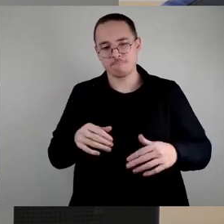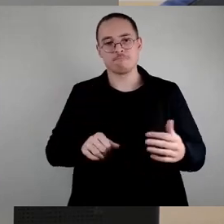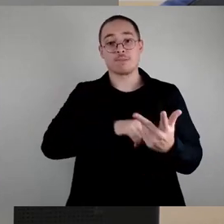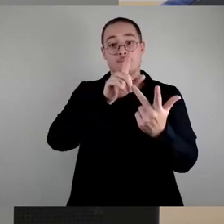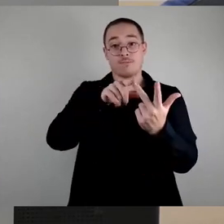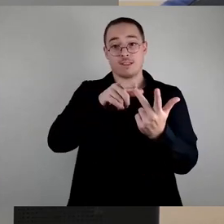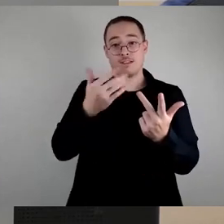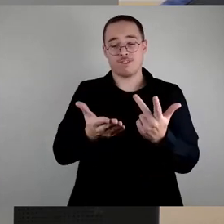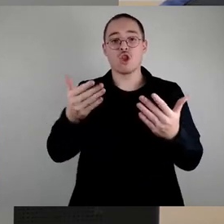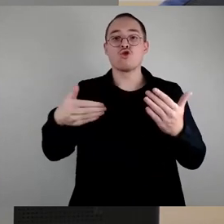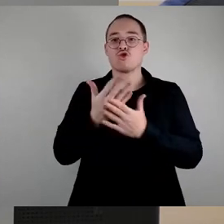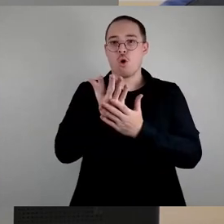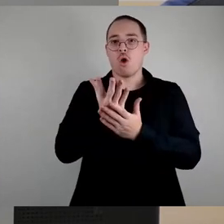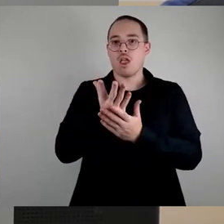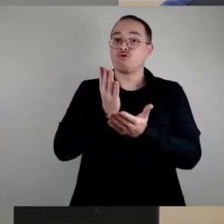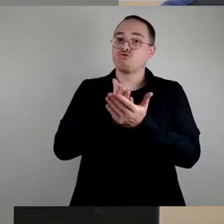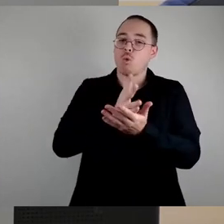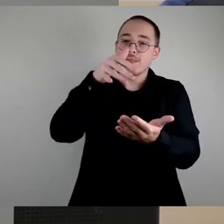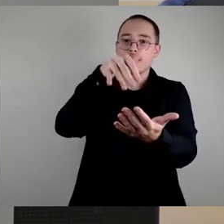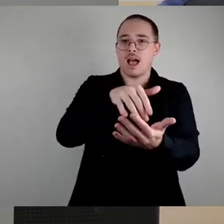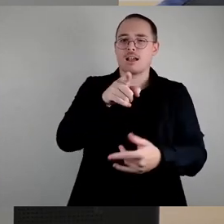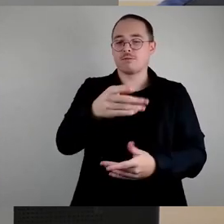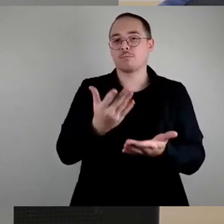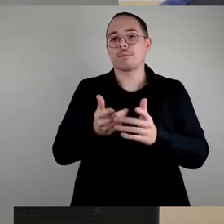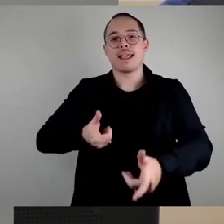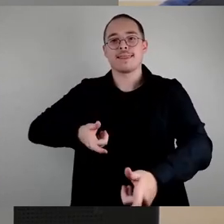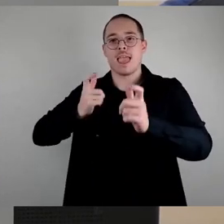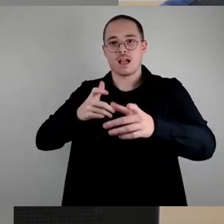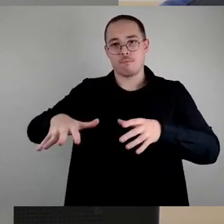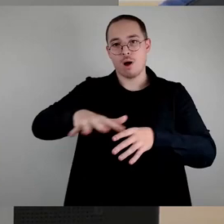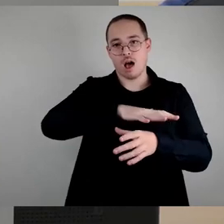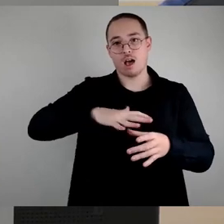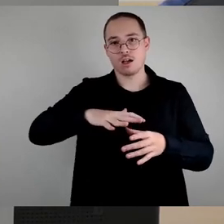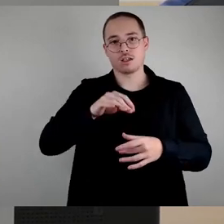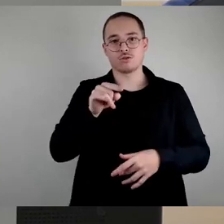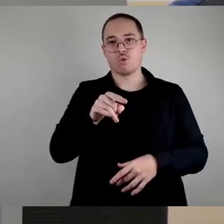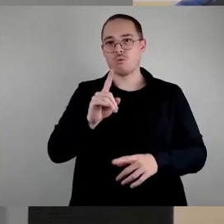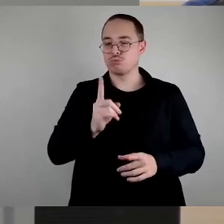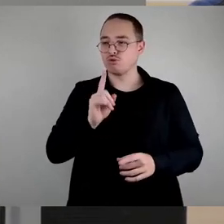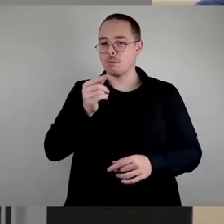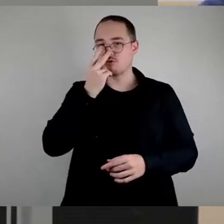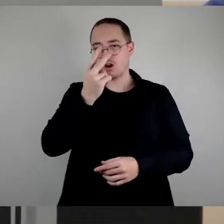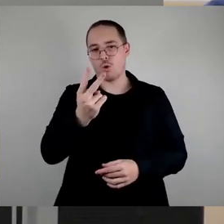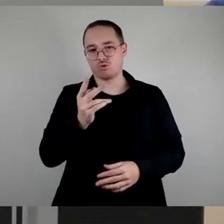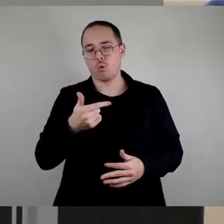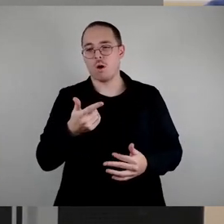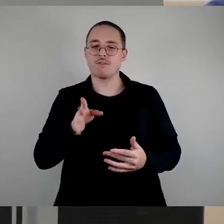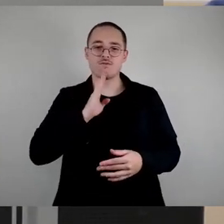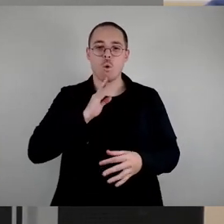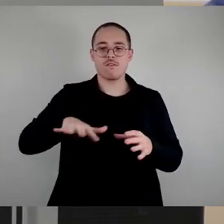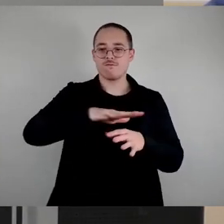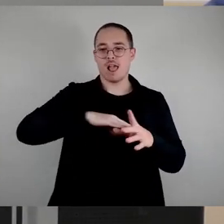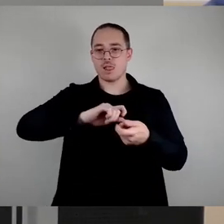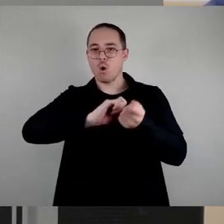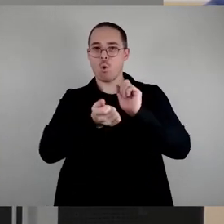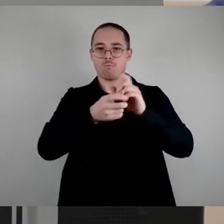Jägerpark haben, die räumlich extrem konzentriert sind, wo bei der Wohnumfeldgestaltung noch mal andere Potenziale auch liegen. Und ich glaube,